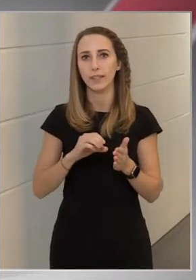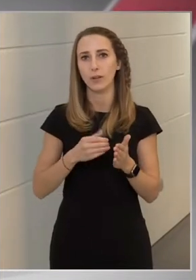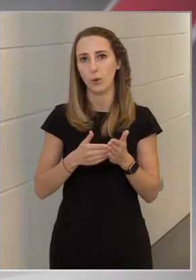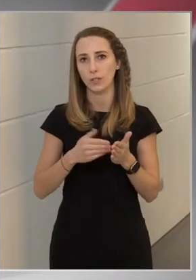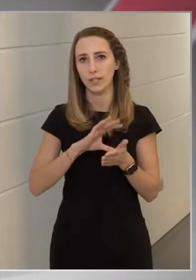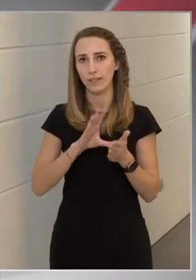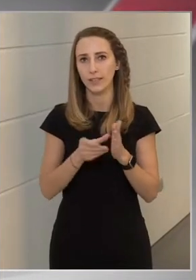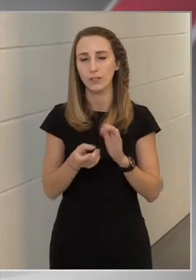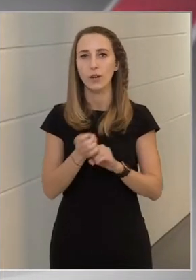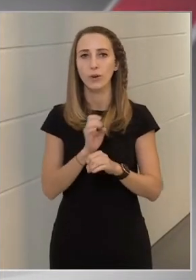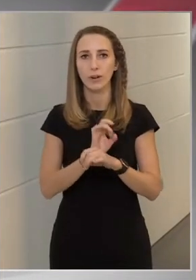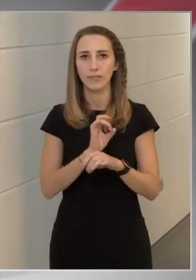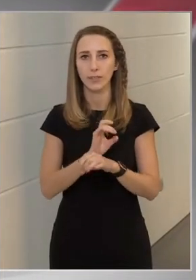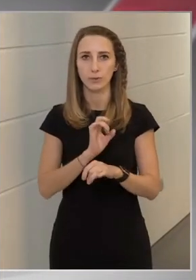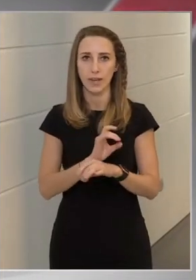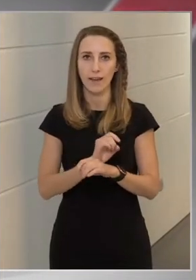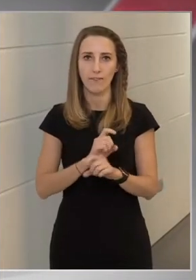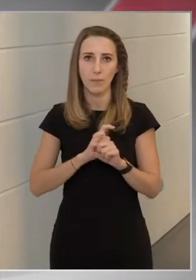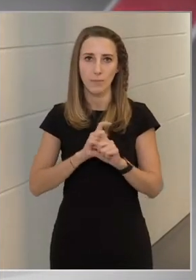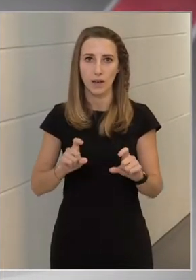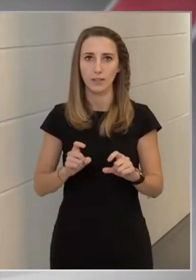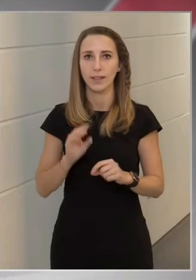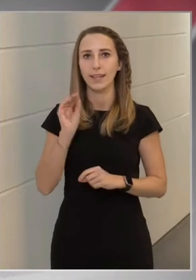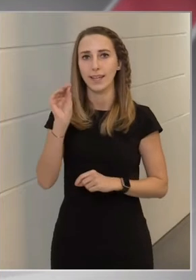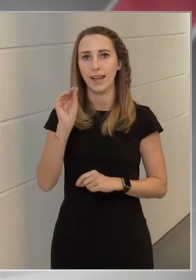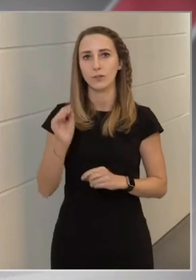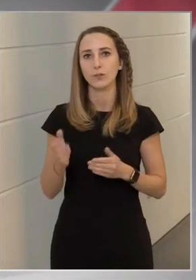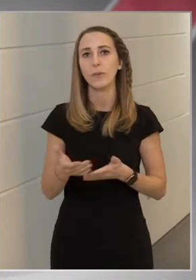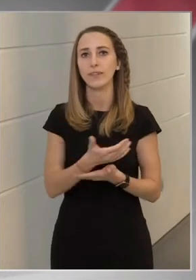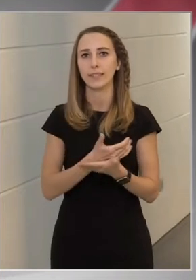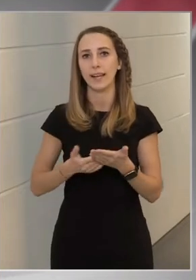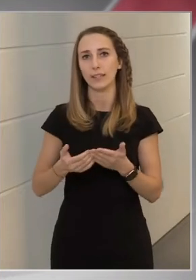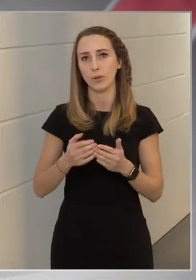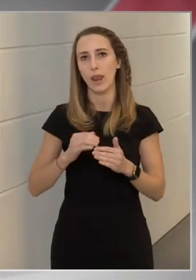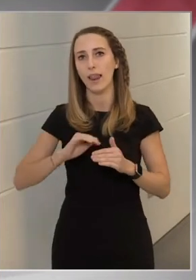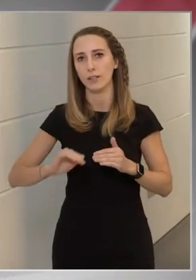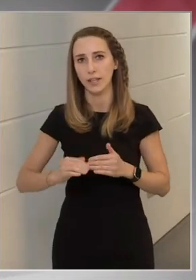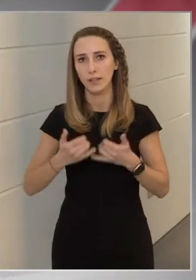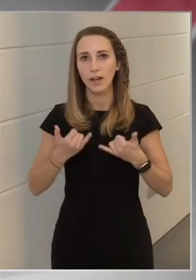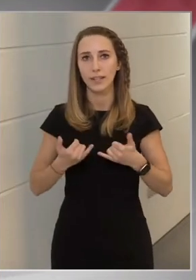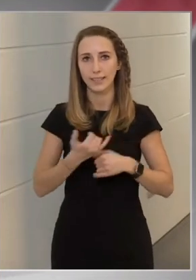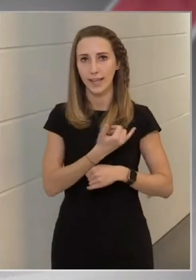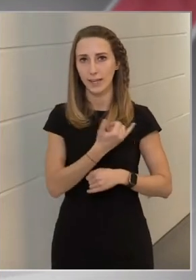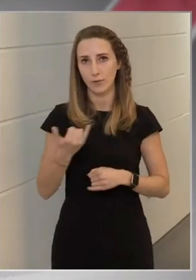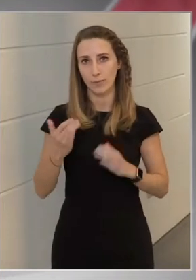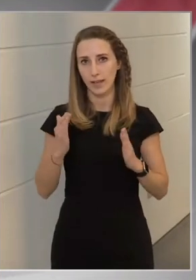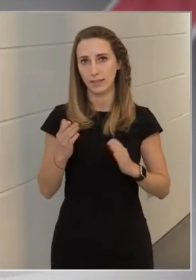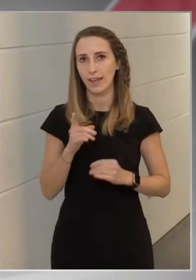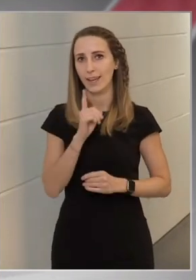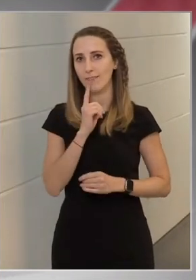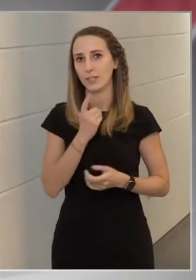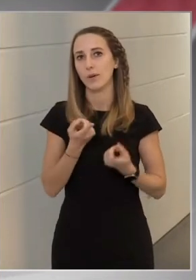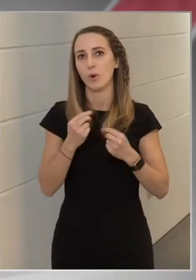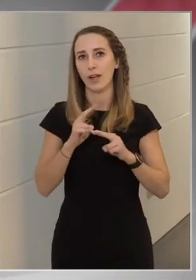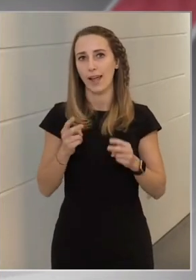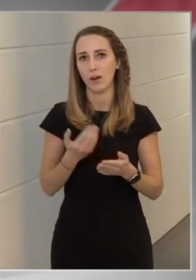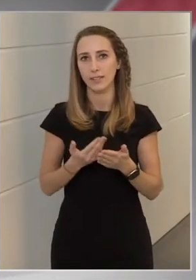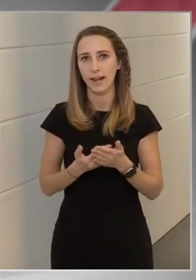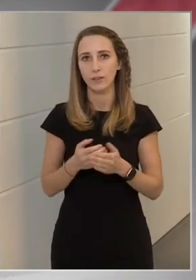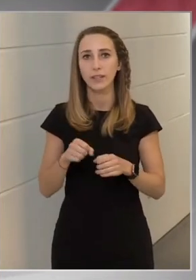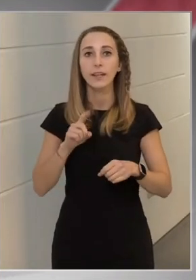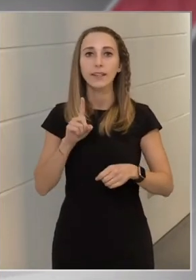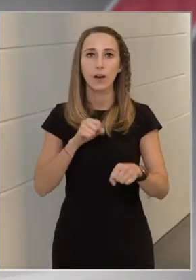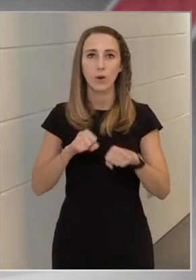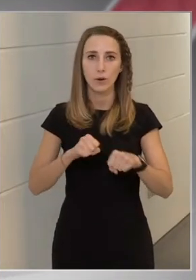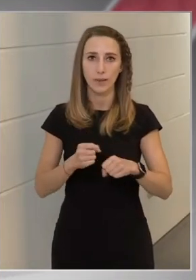koronavírus járvány miatt jelentős bevételektől esett el, az idei évben kevesebből kell gazdálkodni. De a kormány arra